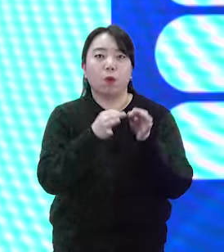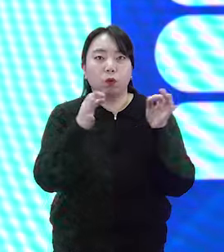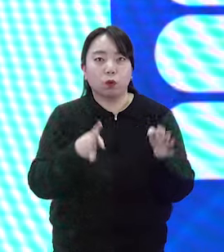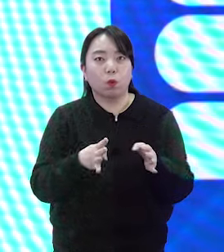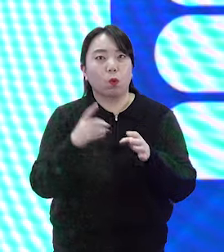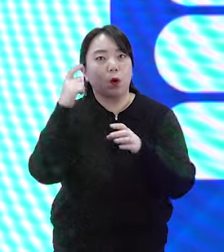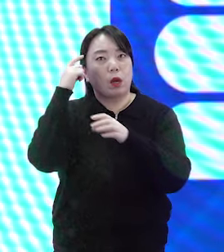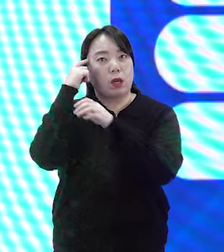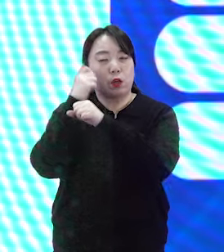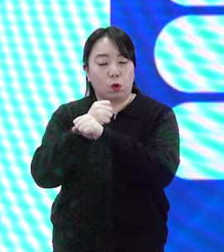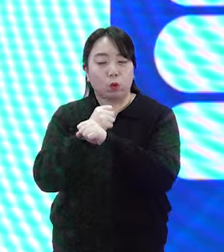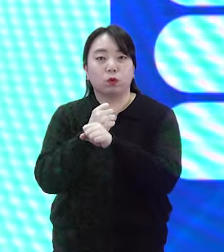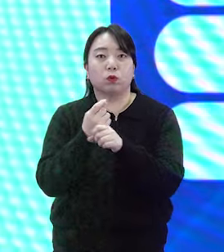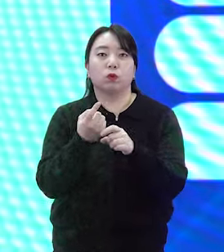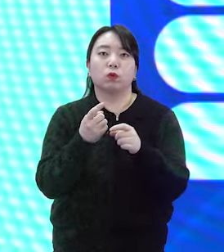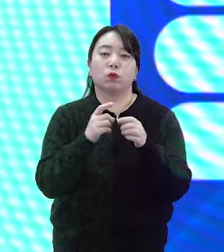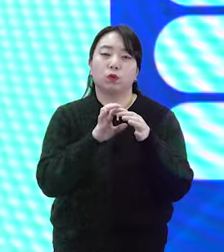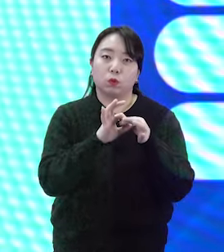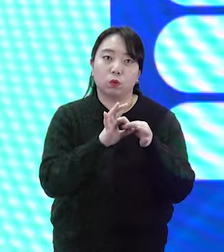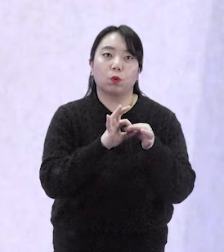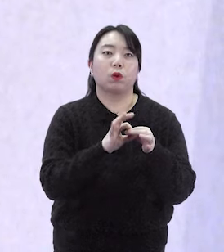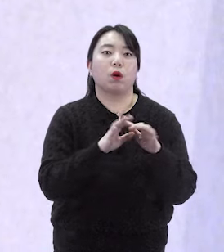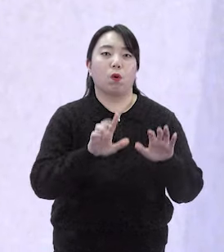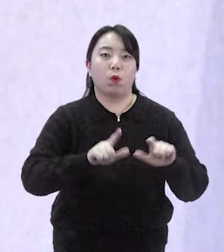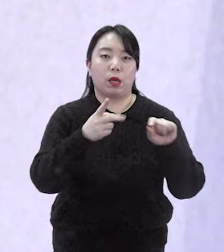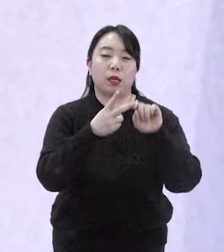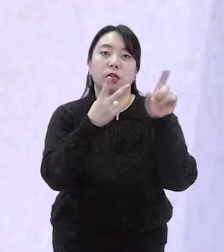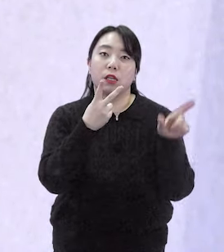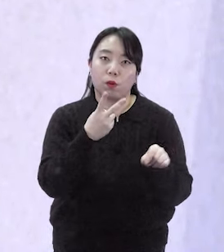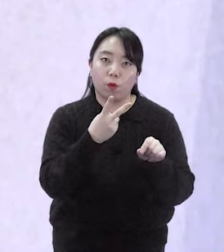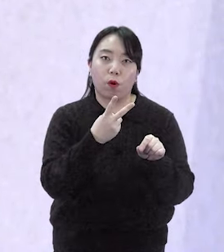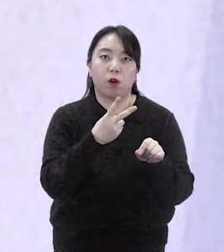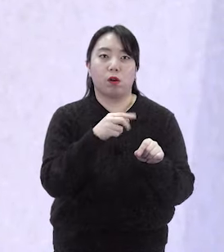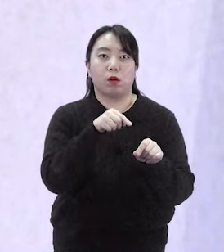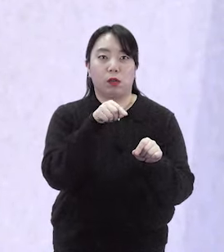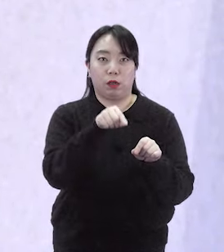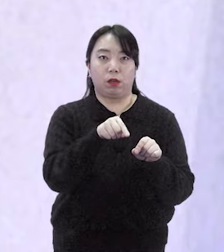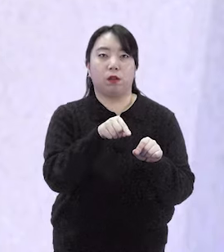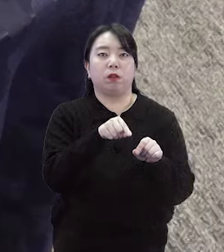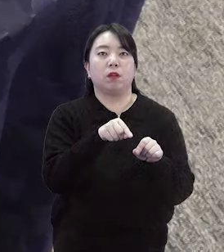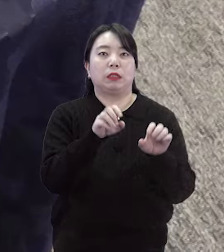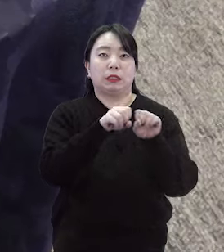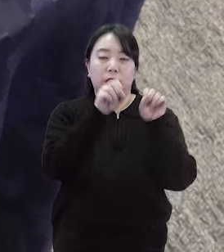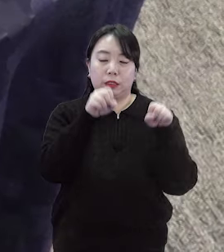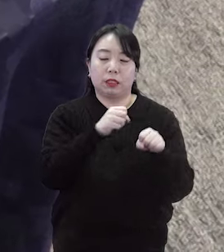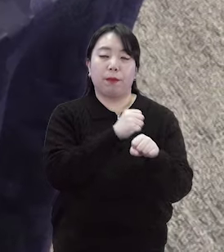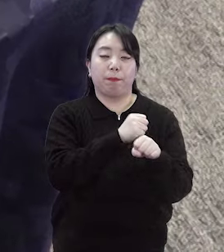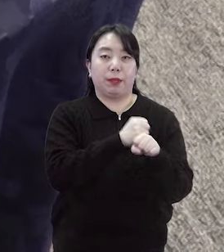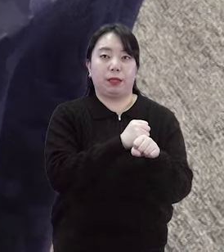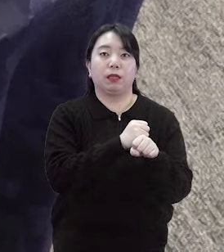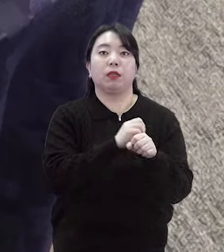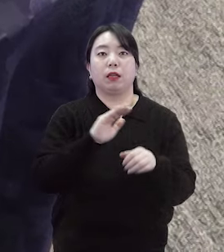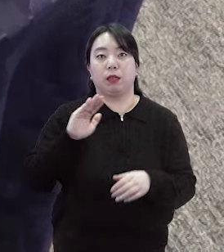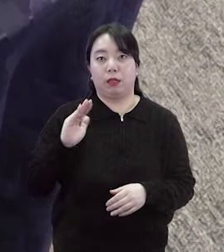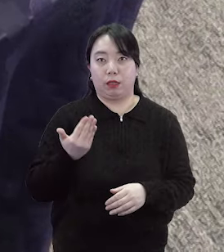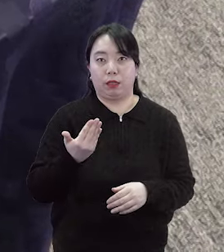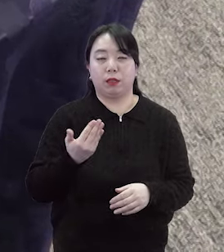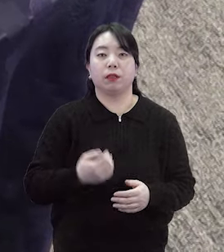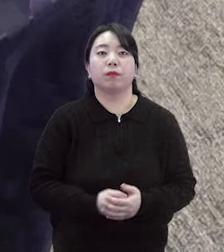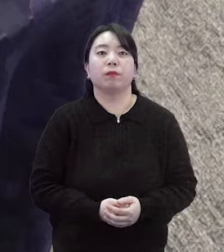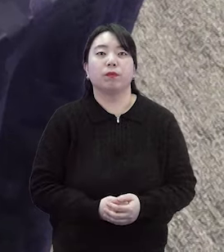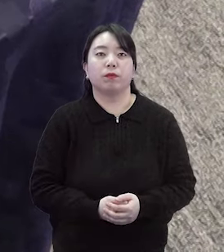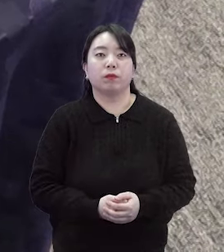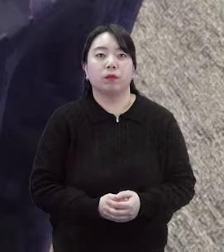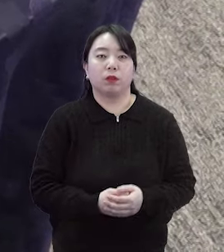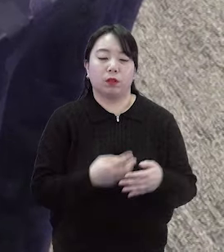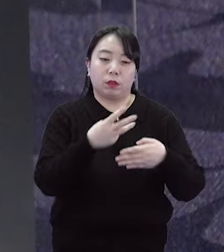공동연구를 통해 올해 2월 사고도구어 기반 문해력 향상 자기주도학습 시스템 온생각을 자체 개발하게